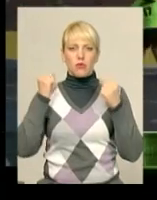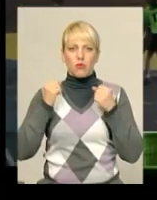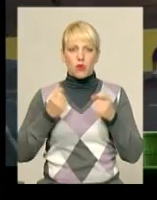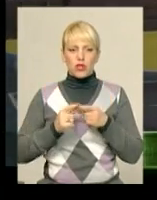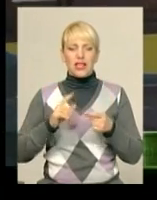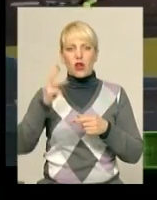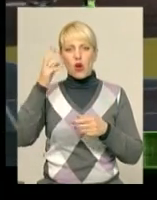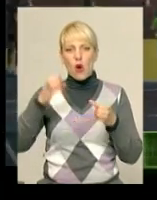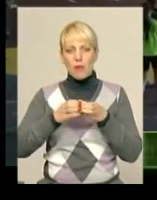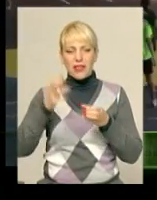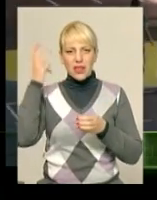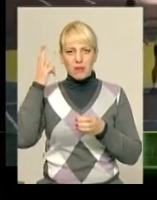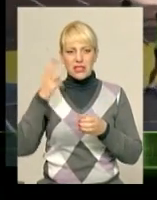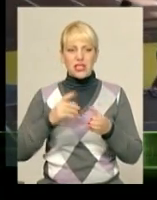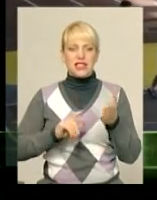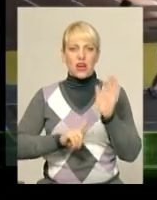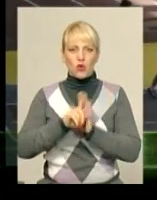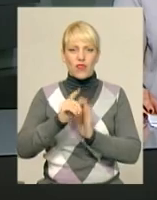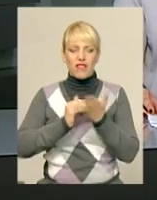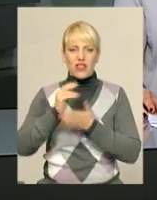стартувала в вищій ганбольній лізі України.